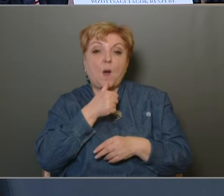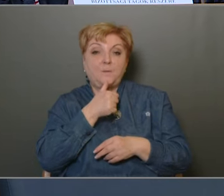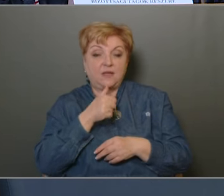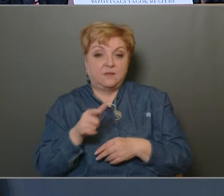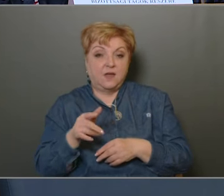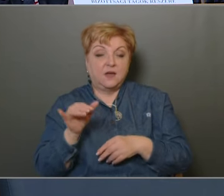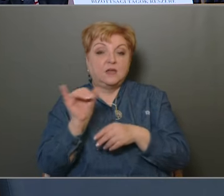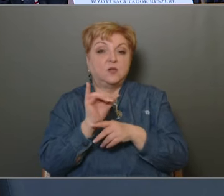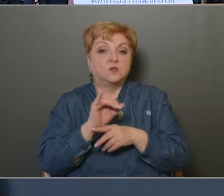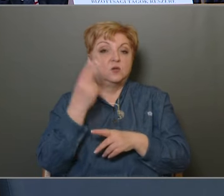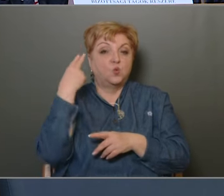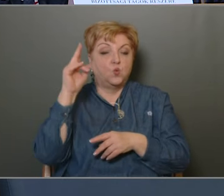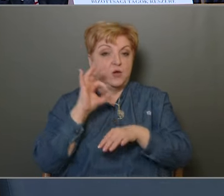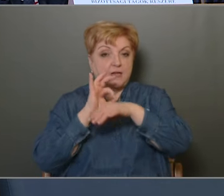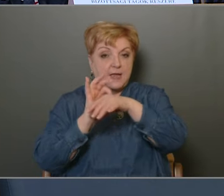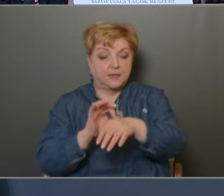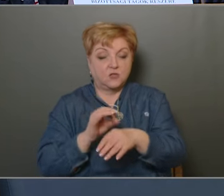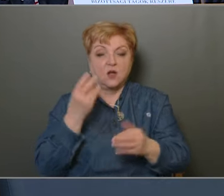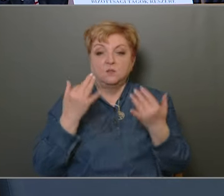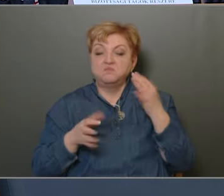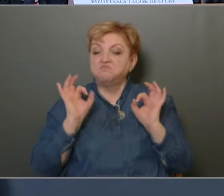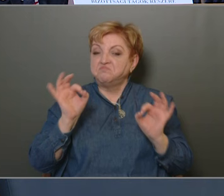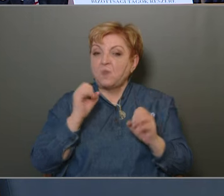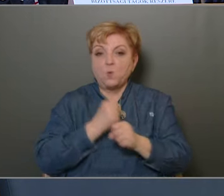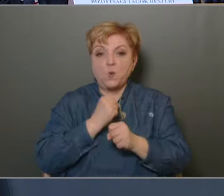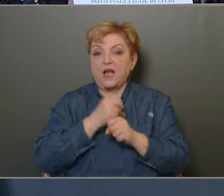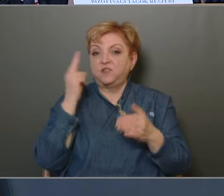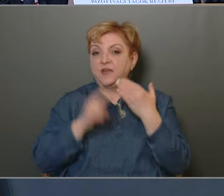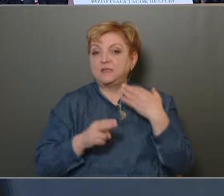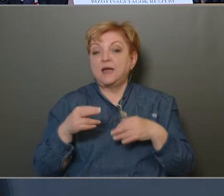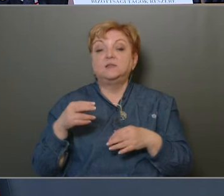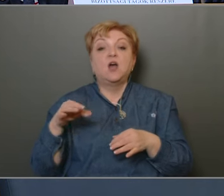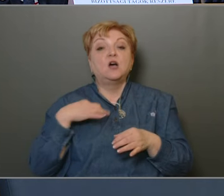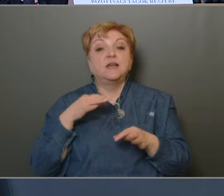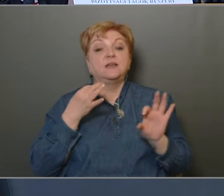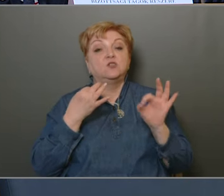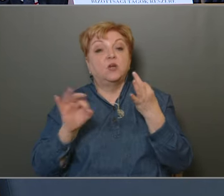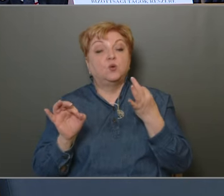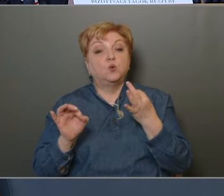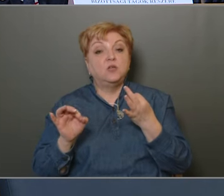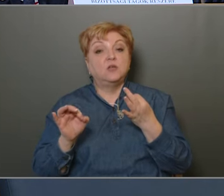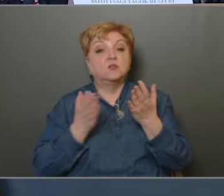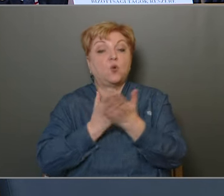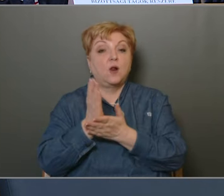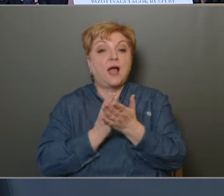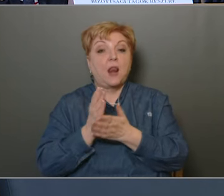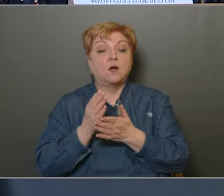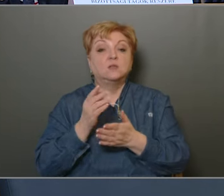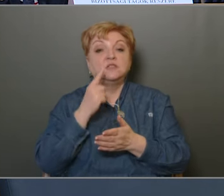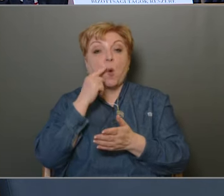igazgató úr irányításával eredményes, kiváló munkát végeztek az Egészségügyi Szolgálat Közhazműlón Profit Kft.vel.